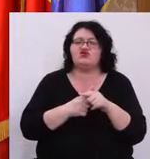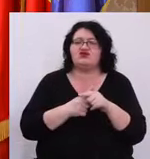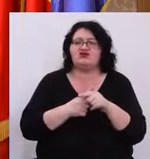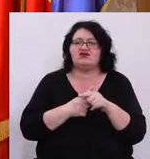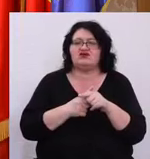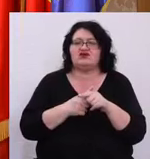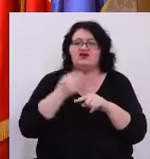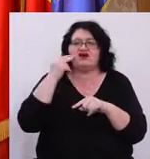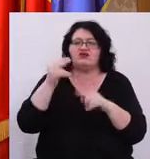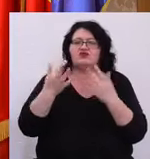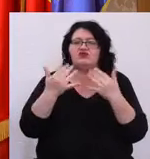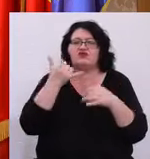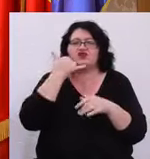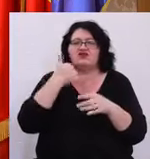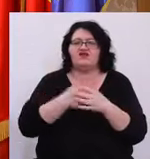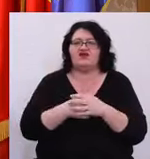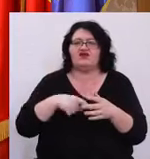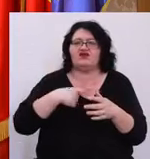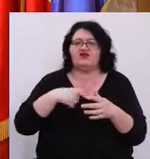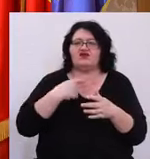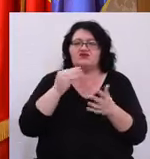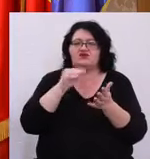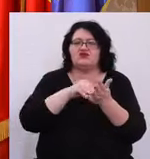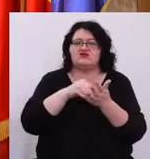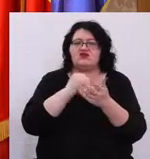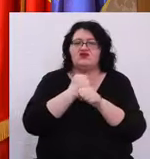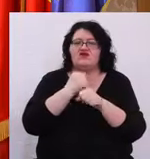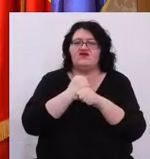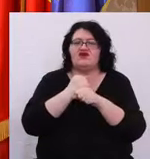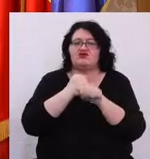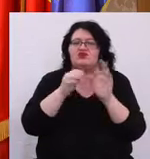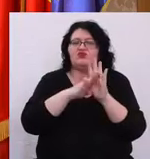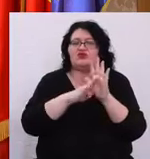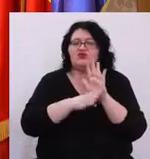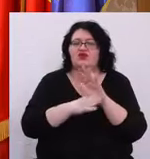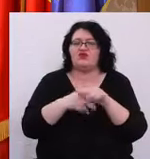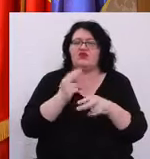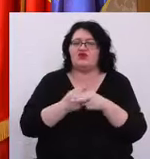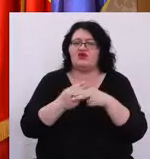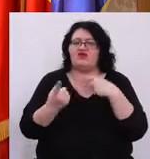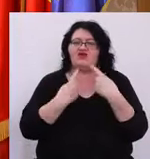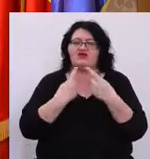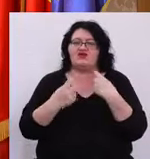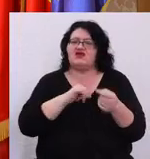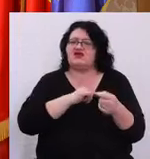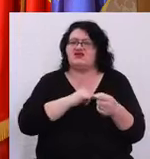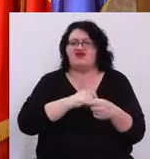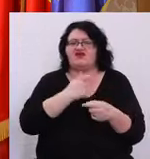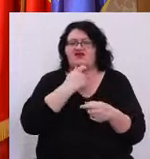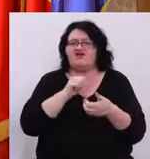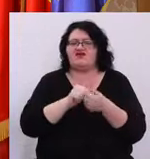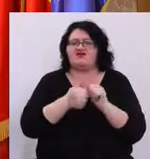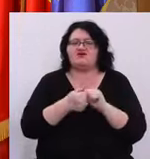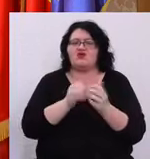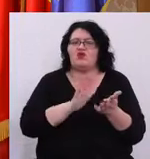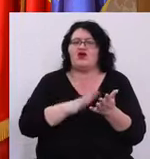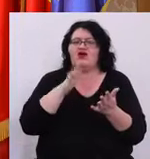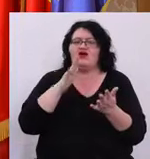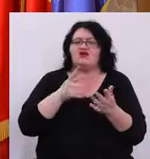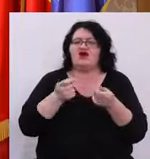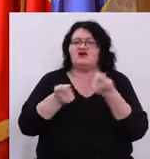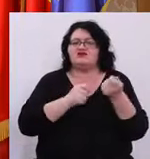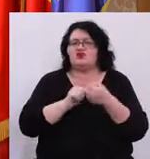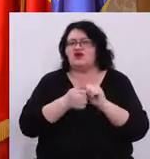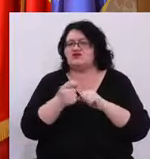Amintesc numărul de telefon unde se pot consulta pacienții, indiferent de vârstă sau de calitatea de